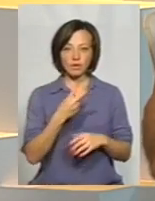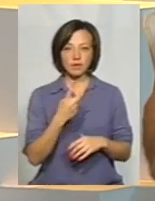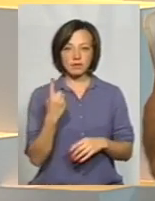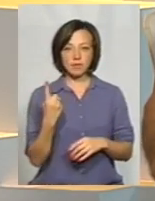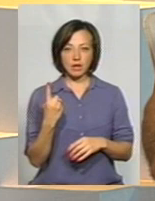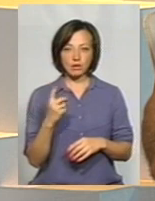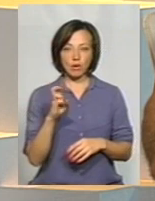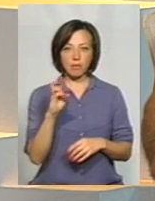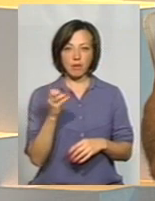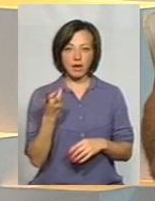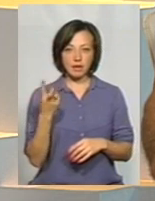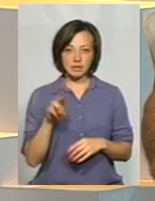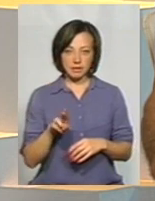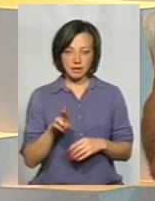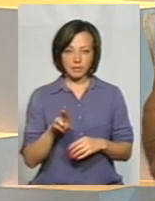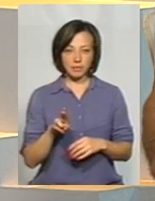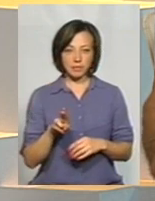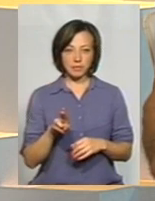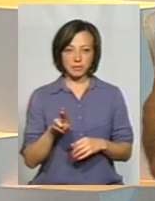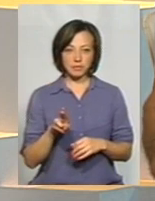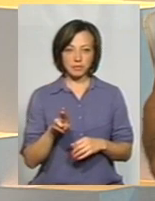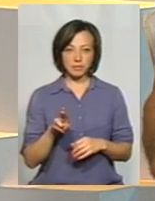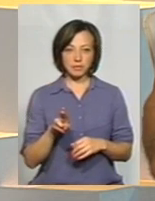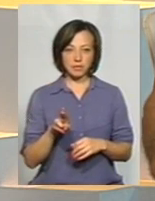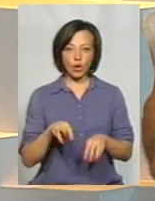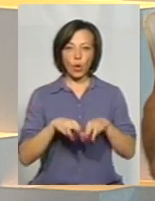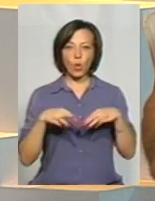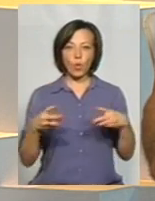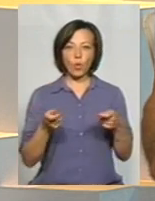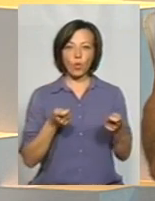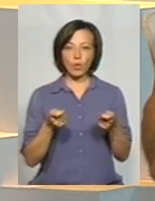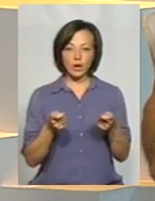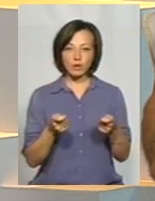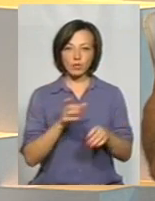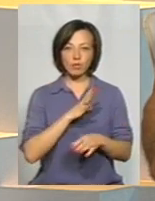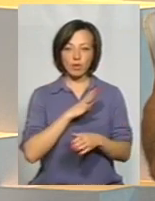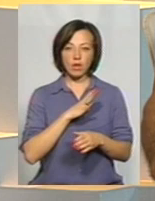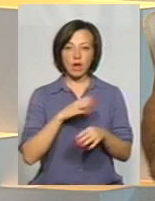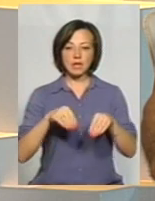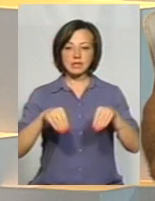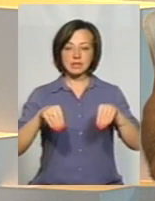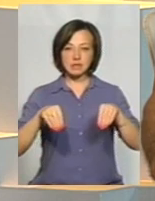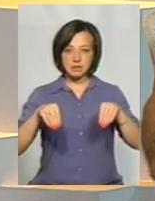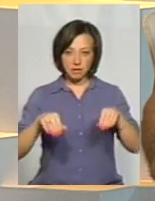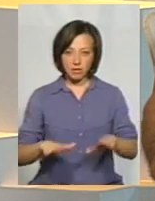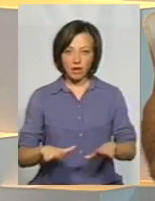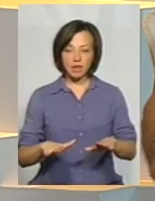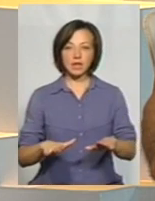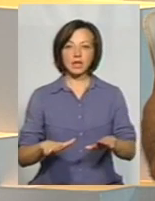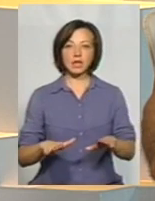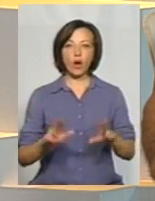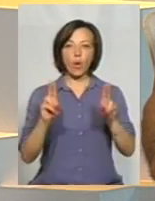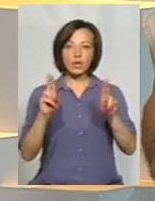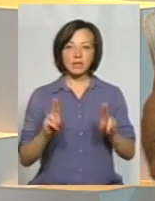березня урядом була свалена концепція розвитку автомобільних доріг